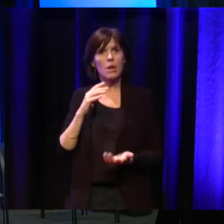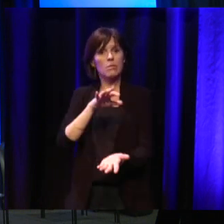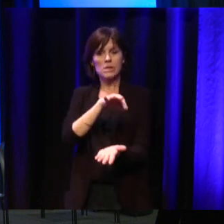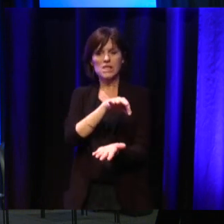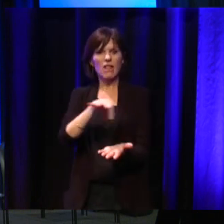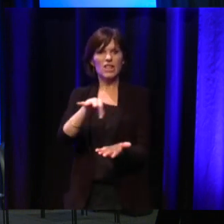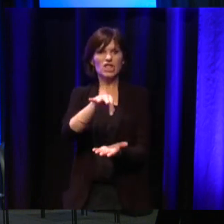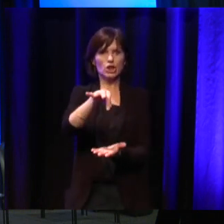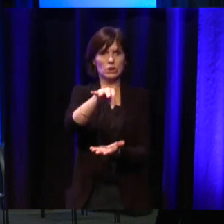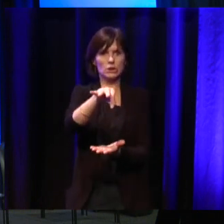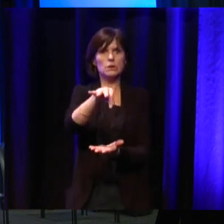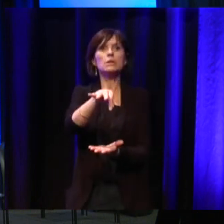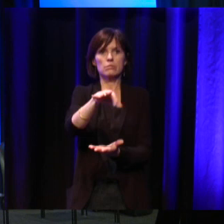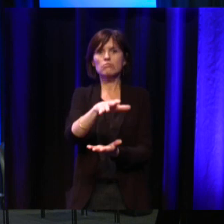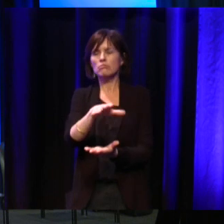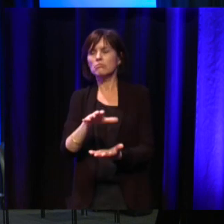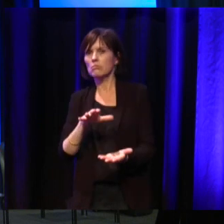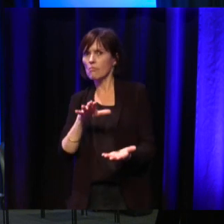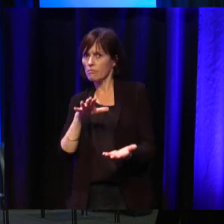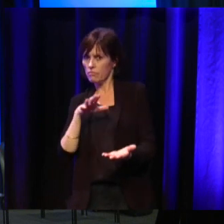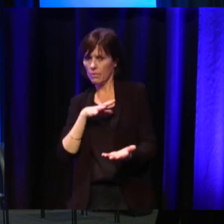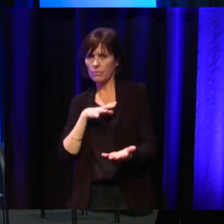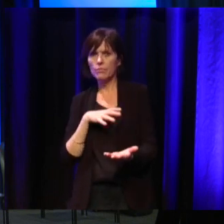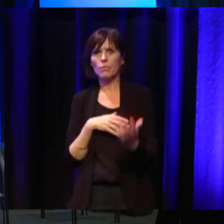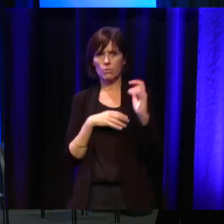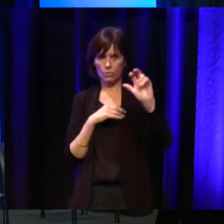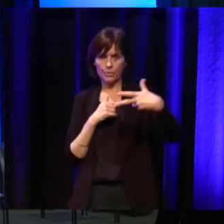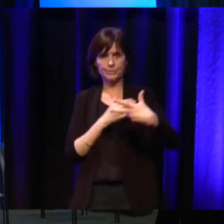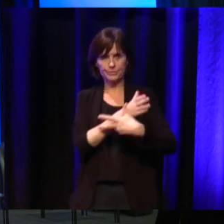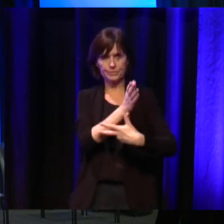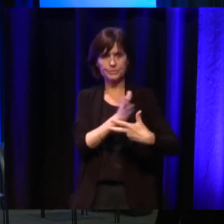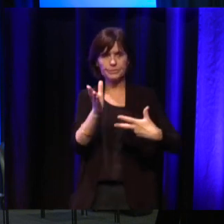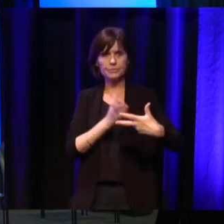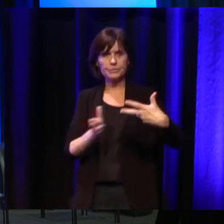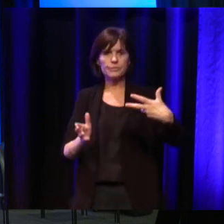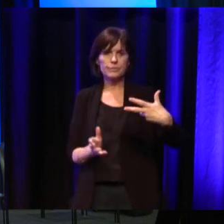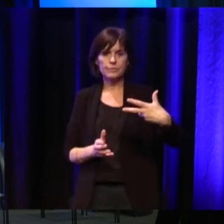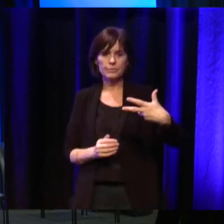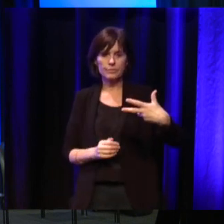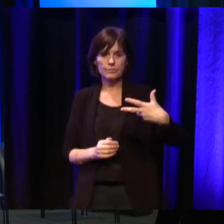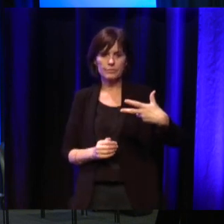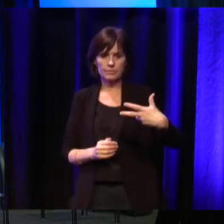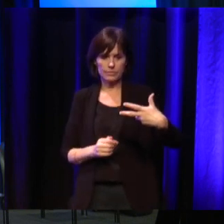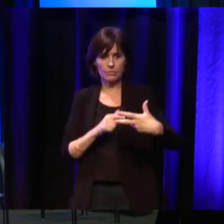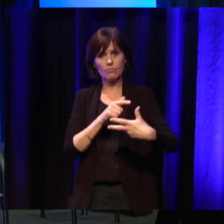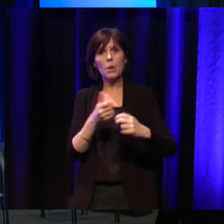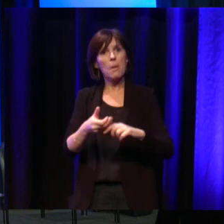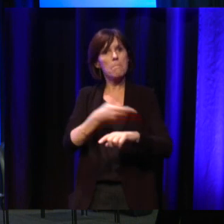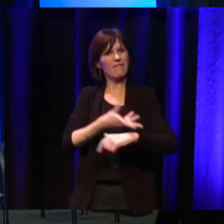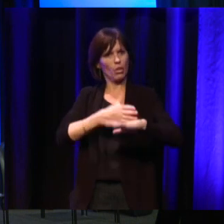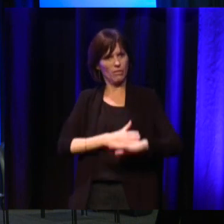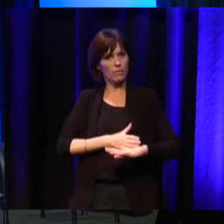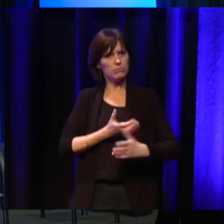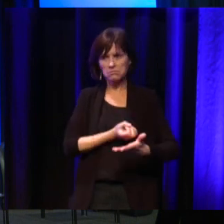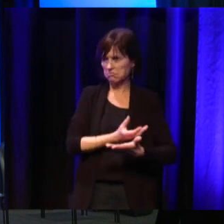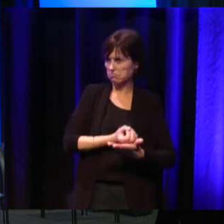définie et il va y avoir trois volets dans cette stratégie maladie neurodégénérative. il y un volet préventif.